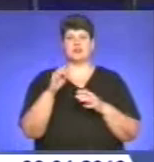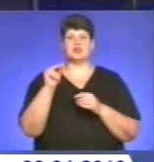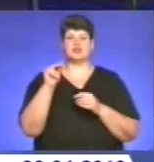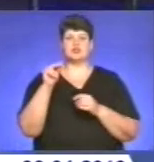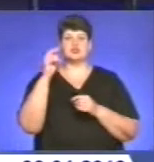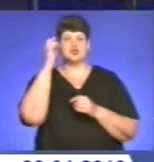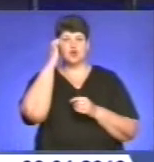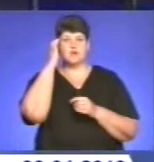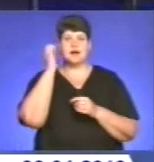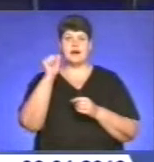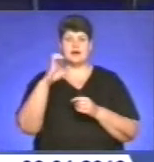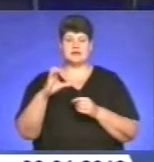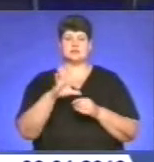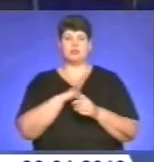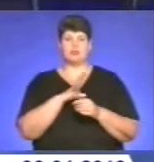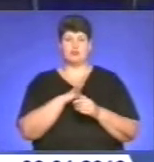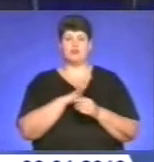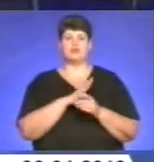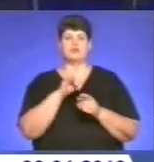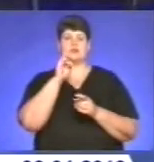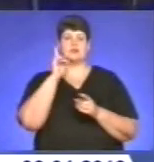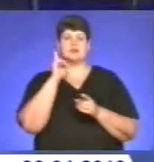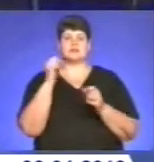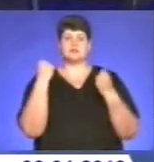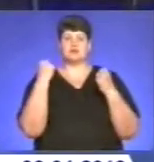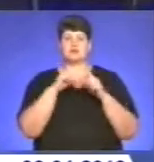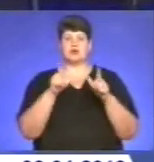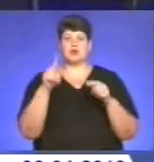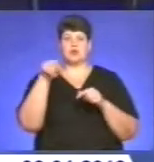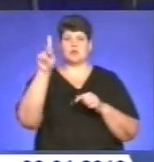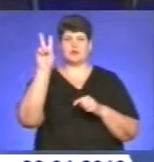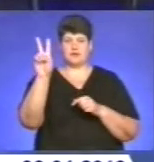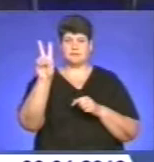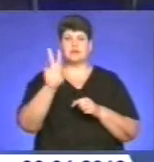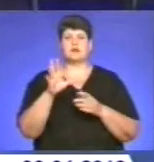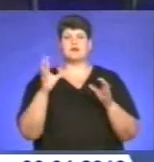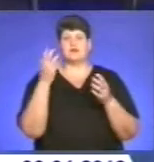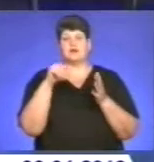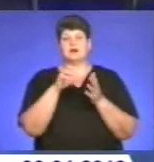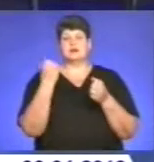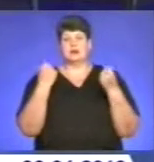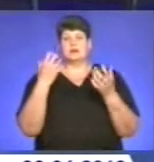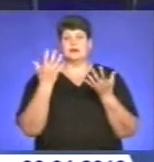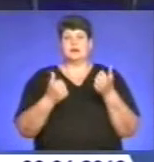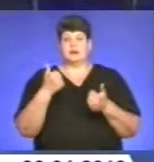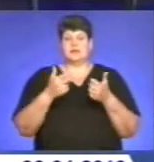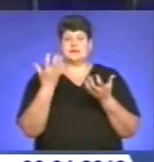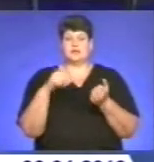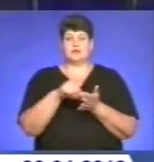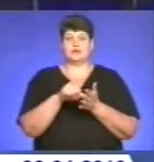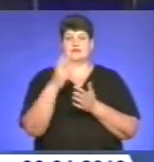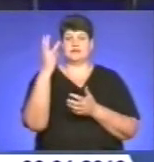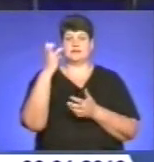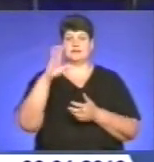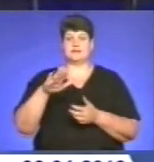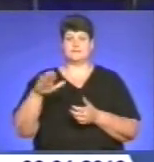комплексній дитячо-юнацькій спортивній школі номер два. У змаганнях взяли участь близько трьохсот юнаків і дівчат. Загалом виборювали